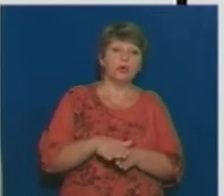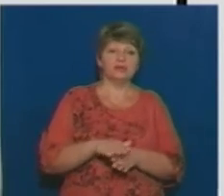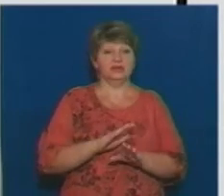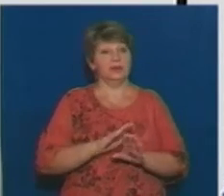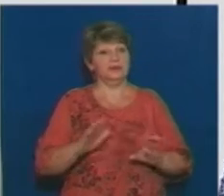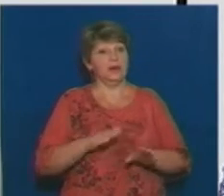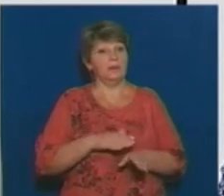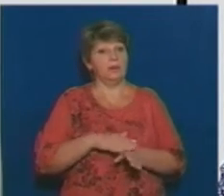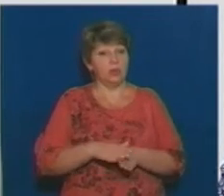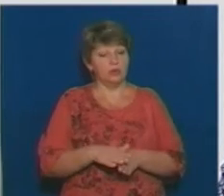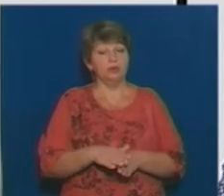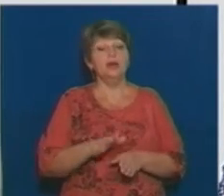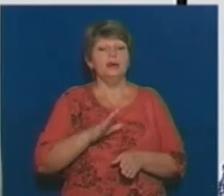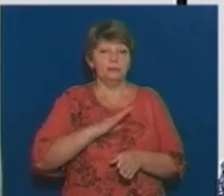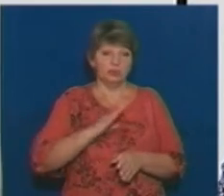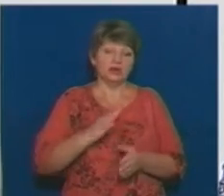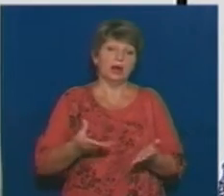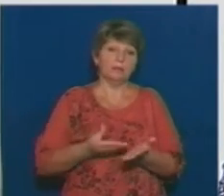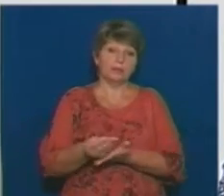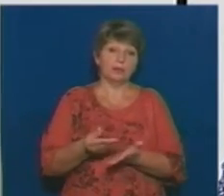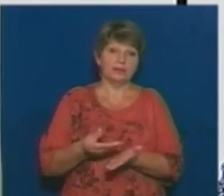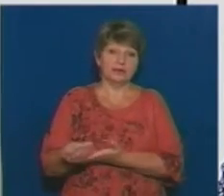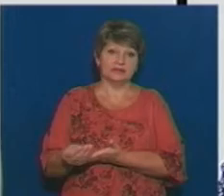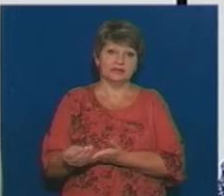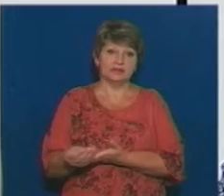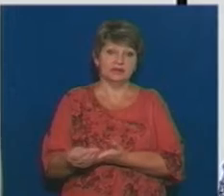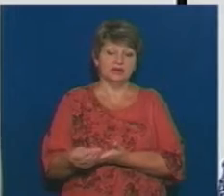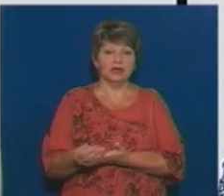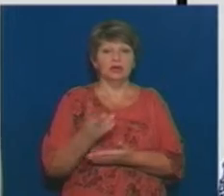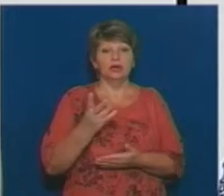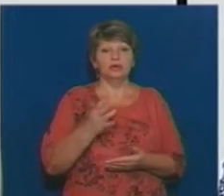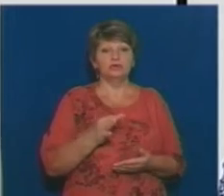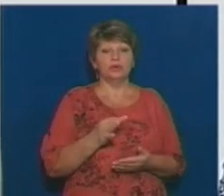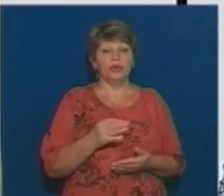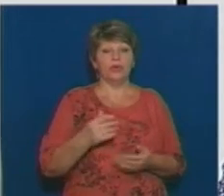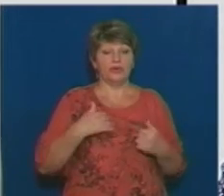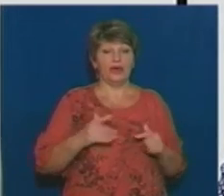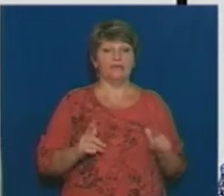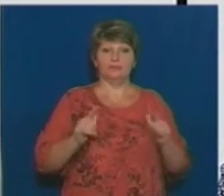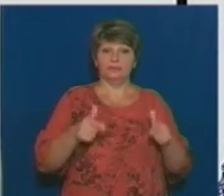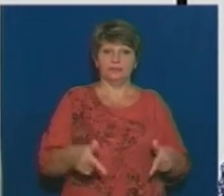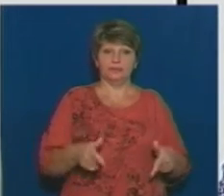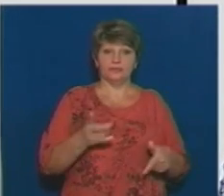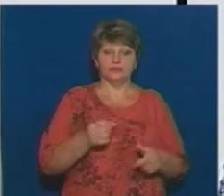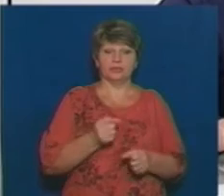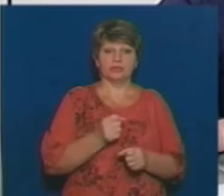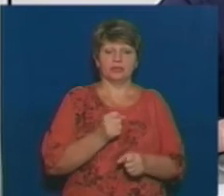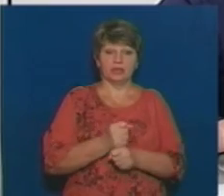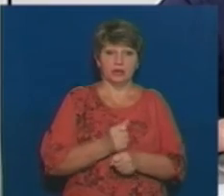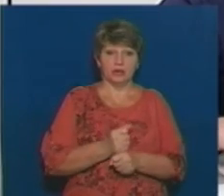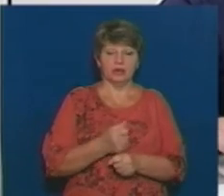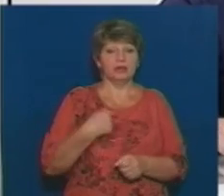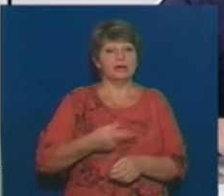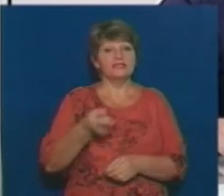мірі, по них відбувалися проплати, власне. Але, буквально, прийшовши на посаду, я заборонив